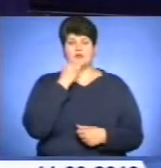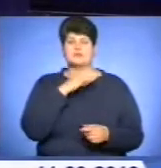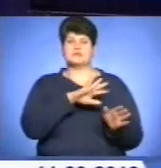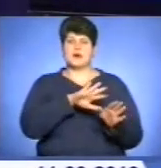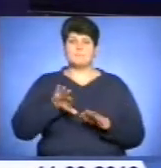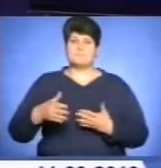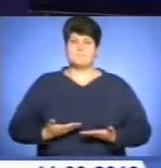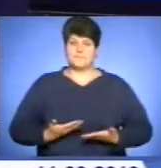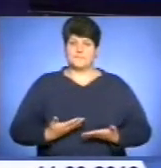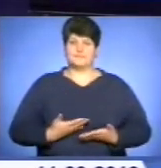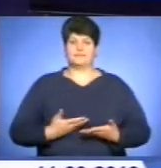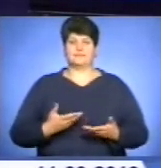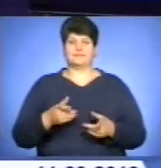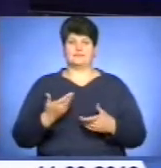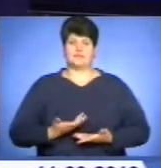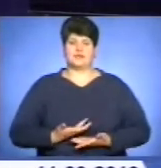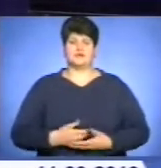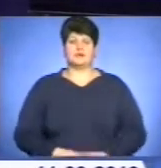нелегкий життєвий шлях.